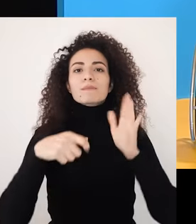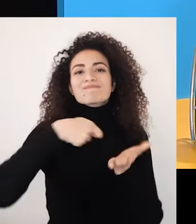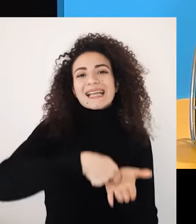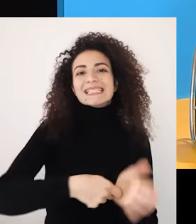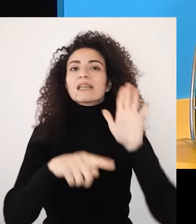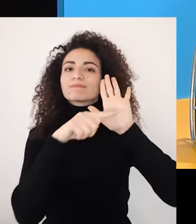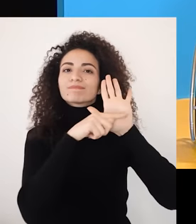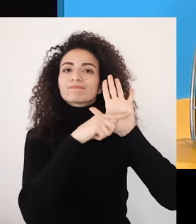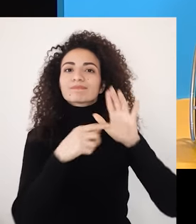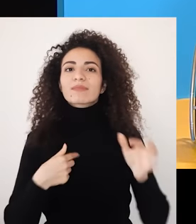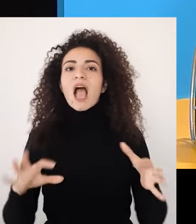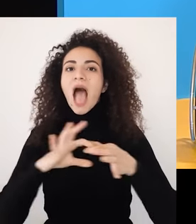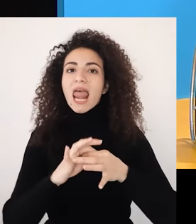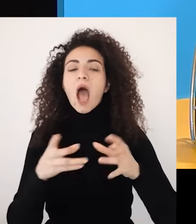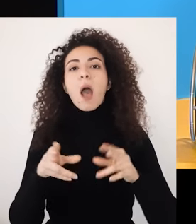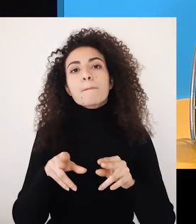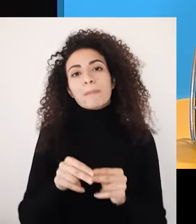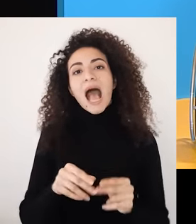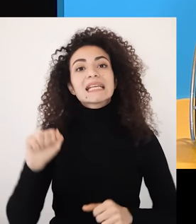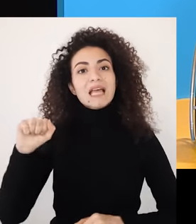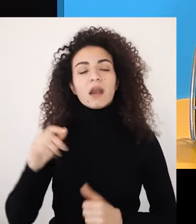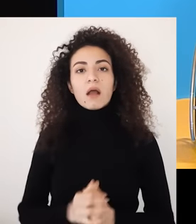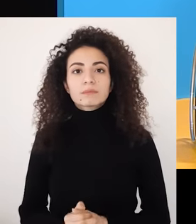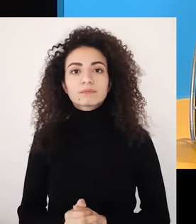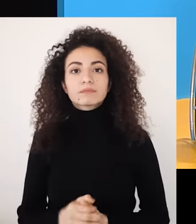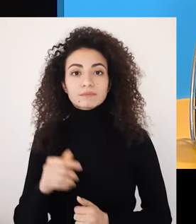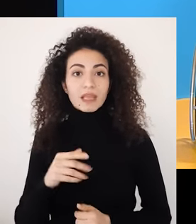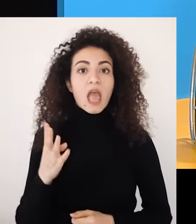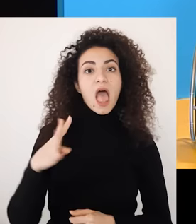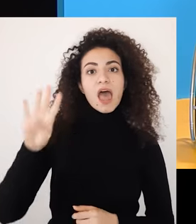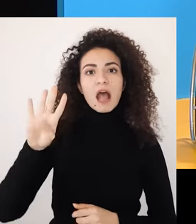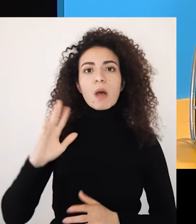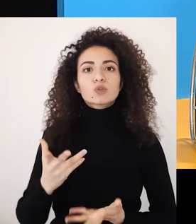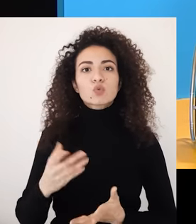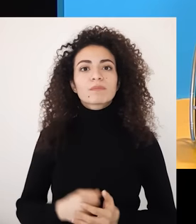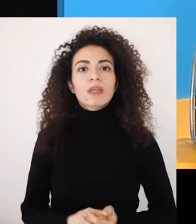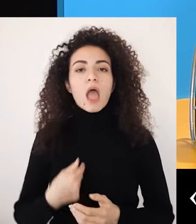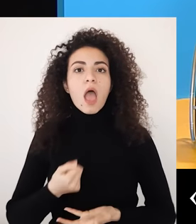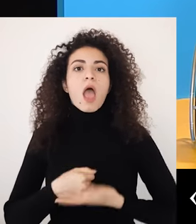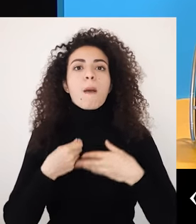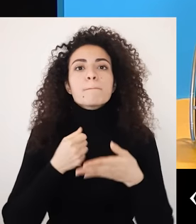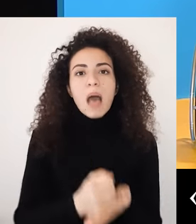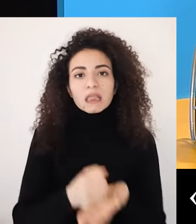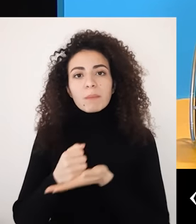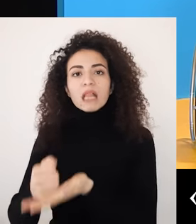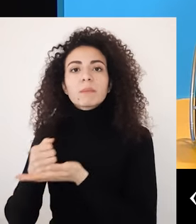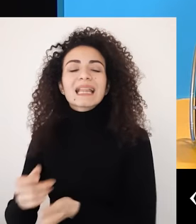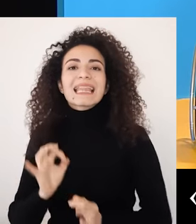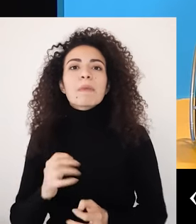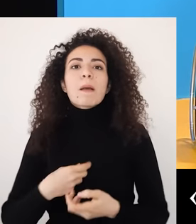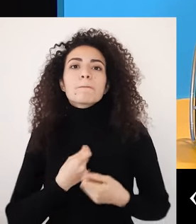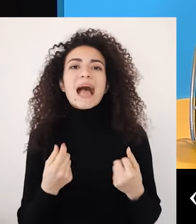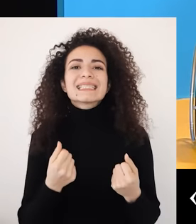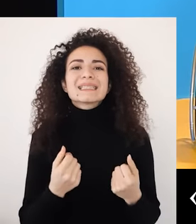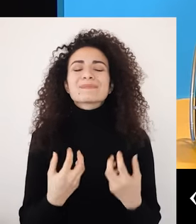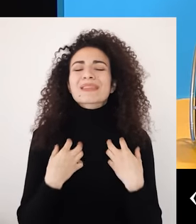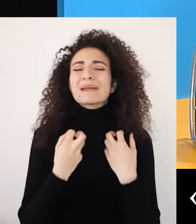الأمر اللي أثر سلبا على علاقة بشقيقة هالمرحلة الرابعة رح تحمل عنوان مرحلة التضحية المفرطة